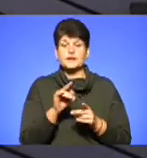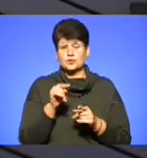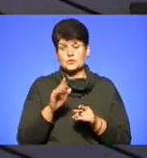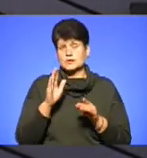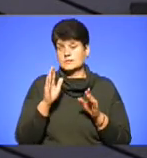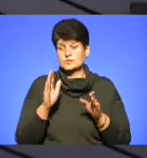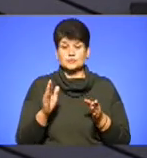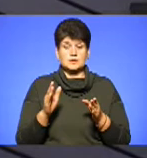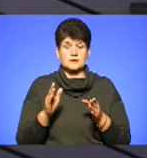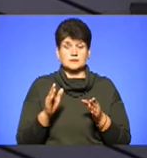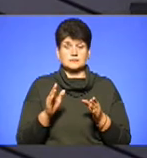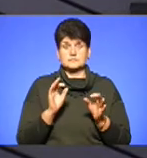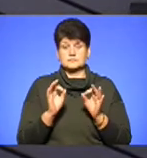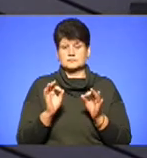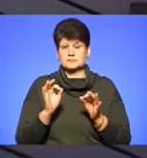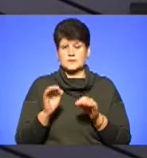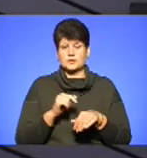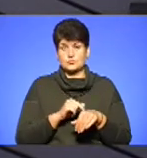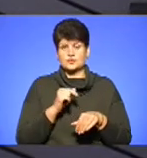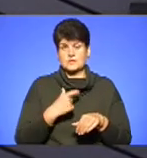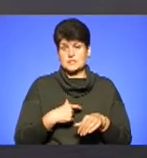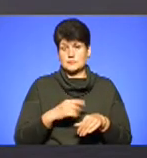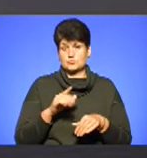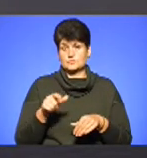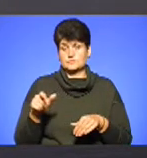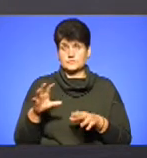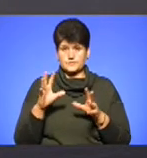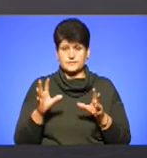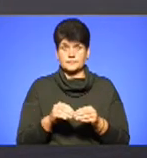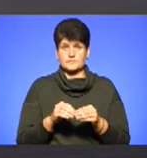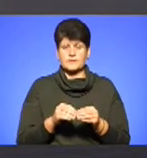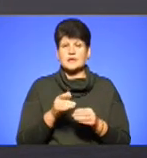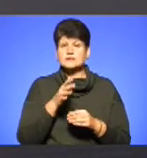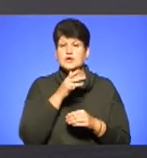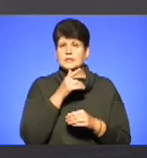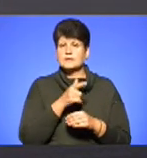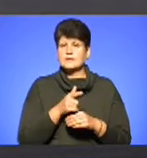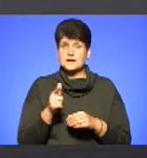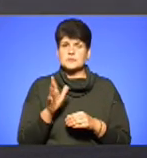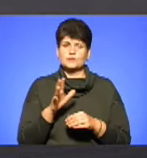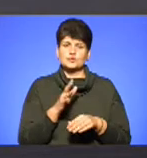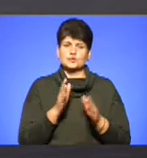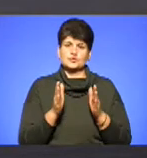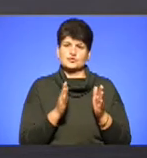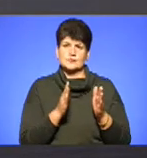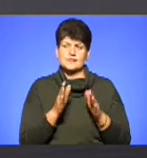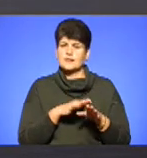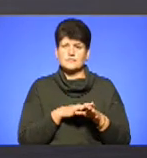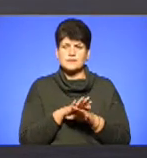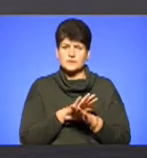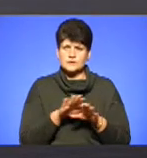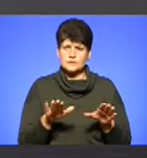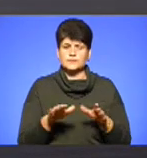набагато безпечніше, будуть почуватися всі. Але все-таки, якщо терміни будуть чи часові рамки недотримані, чи